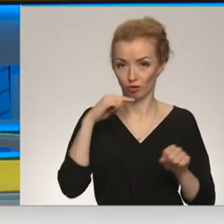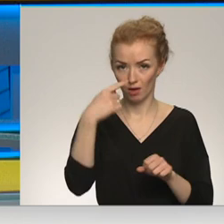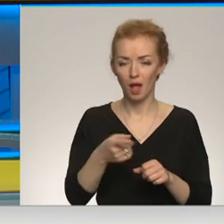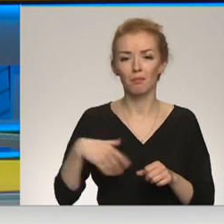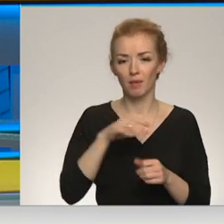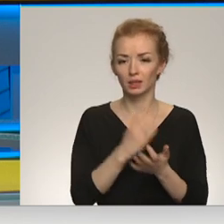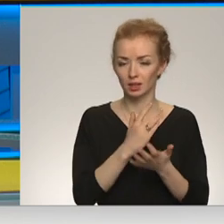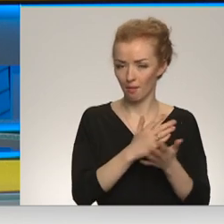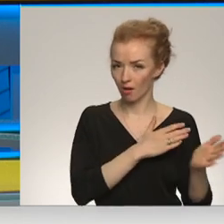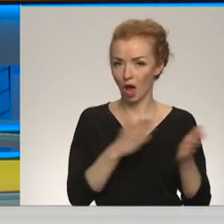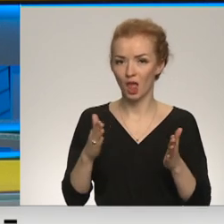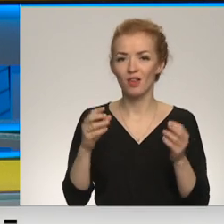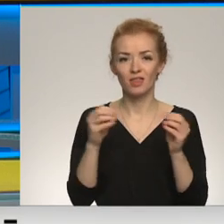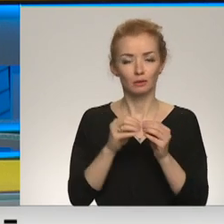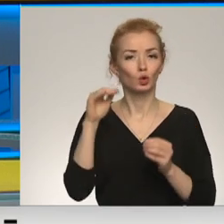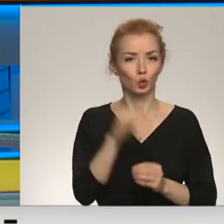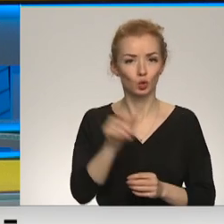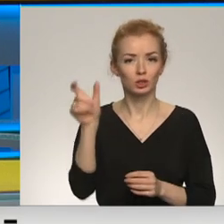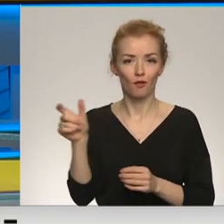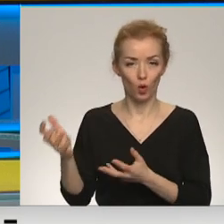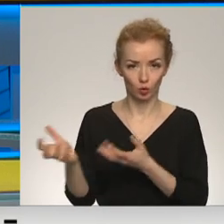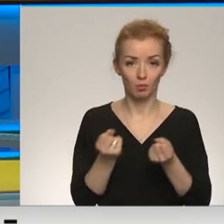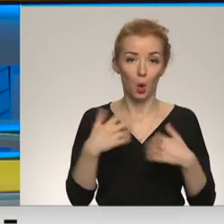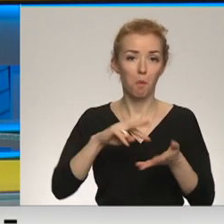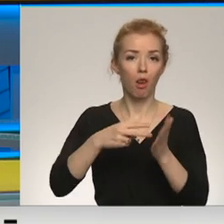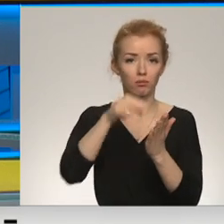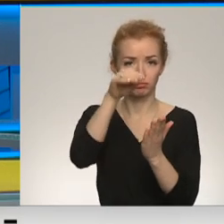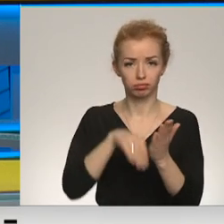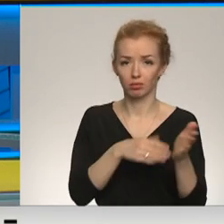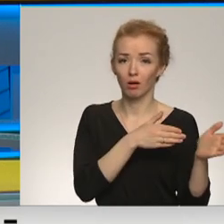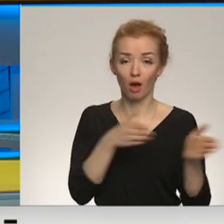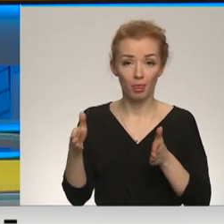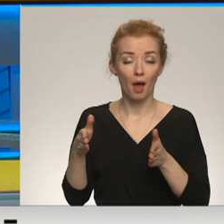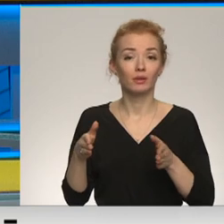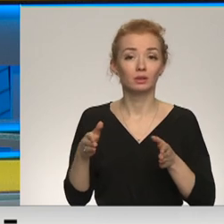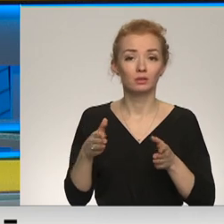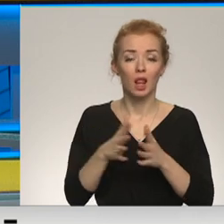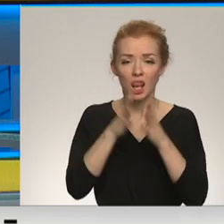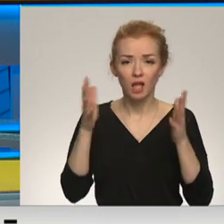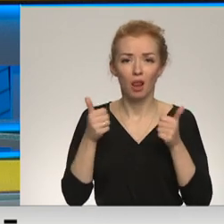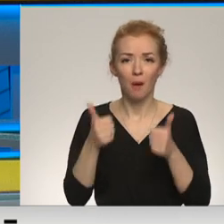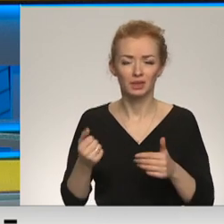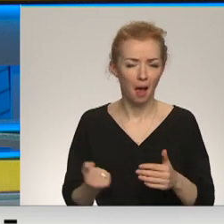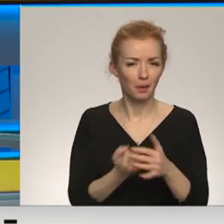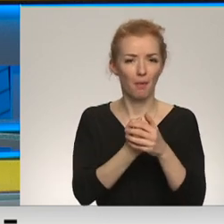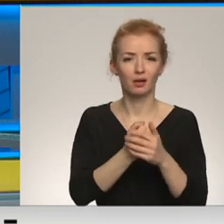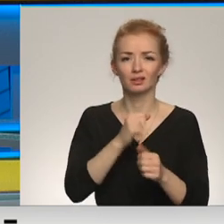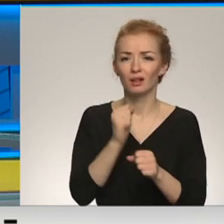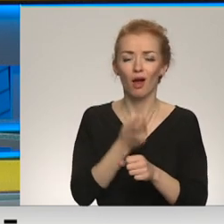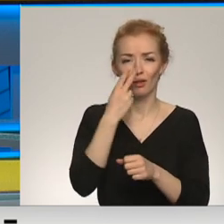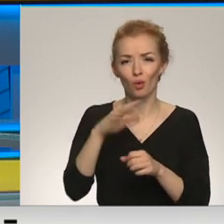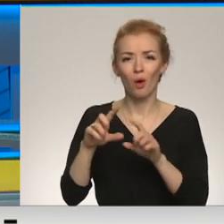gatavi tiem desmit tūkstošiem. Tas ir tas plāns, ko mēs izstrādājam, kā ir lielisks atbalsts. Pašlaik gan no